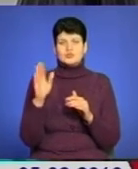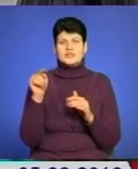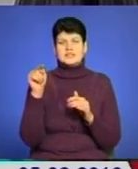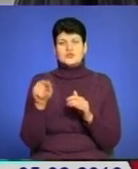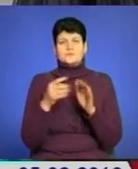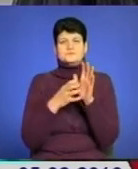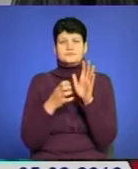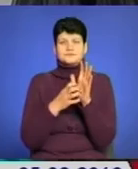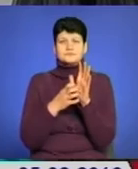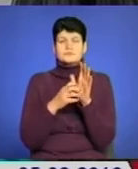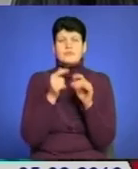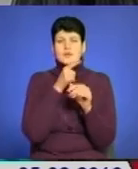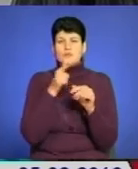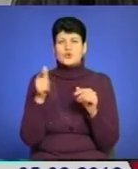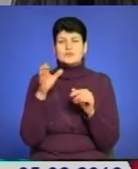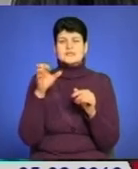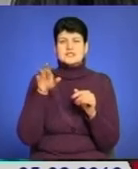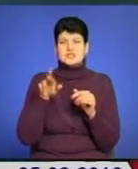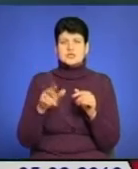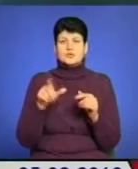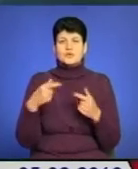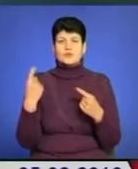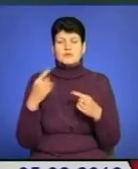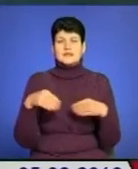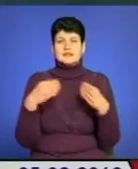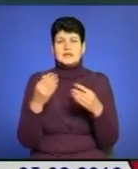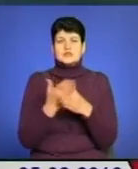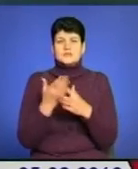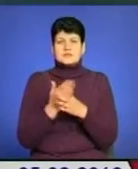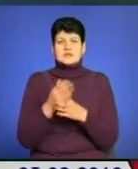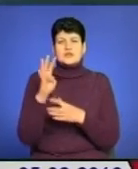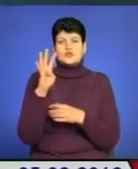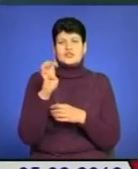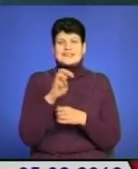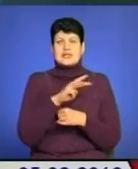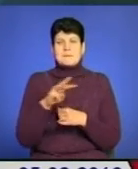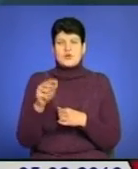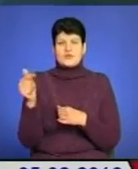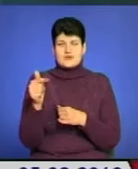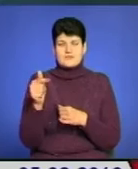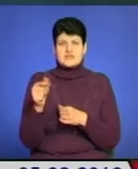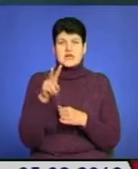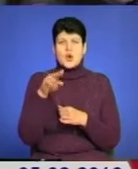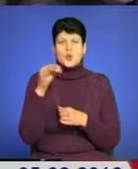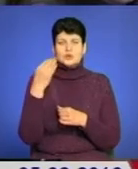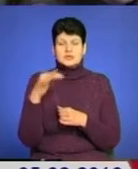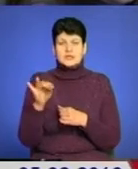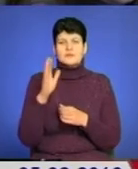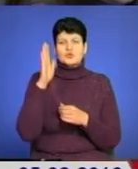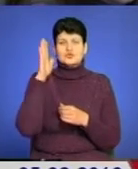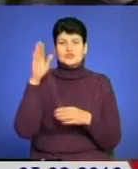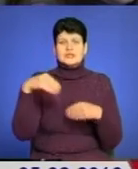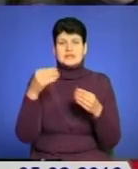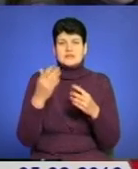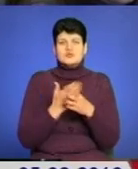Протягом січня жителям області нарахували в субсидії на 400 мільйонів гривень. За лютий прогнозують надати субсидії на